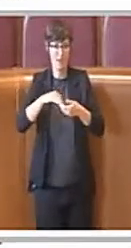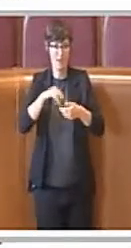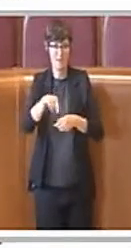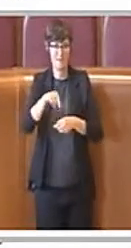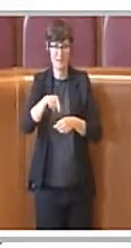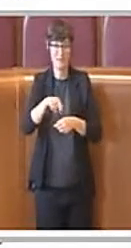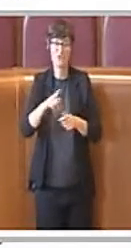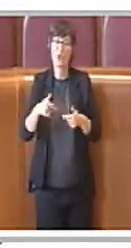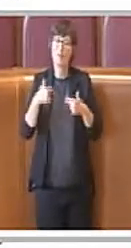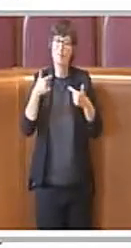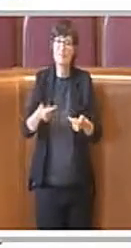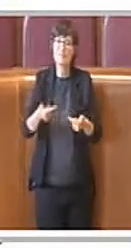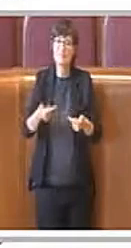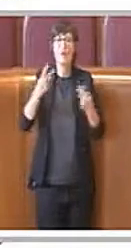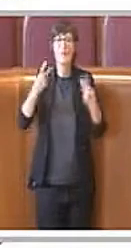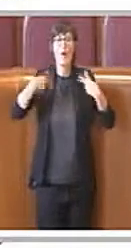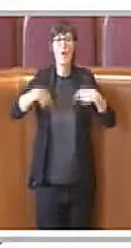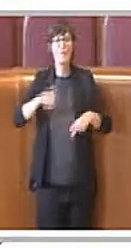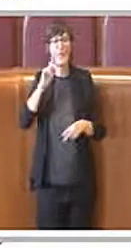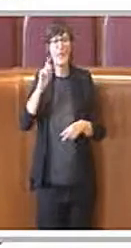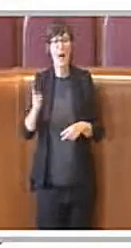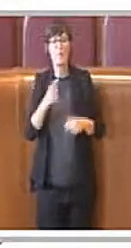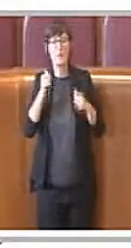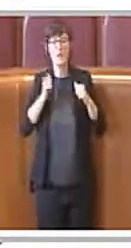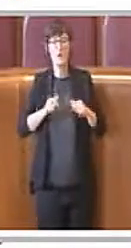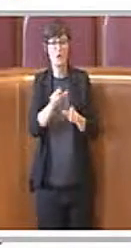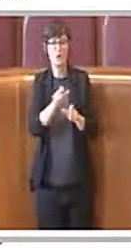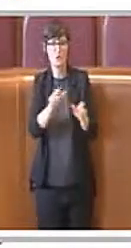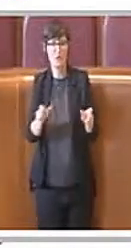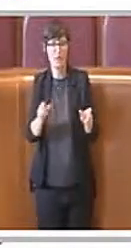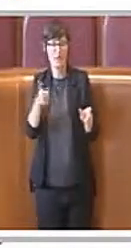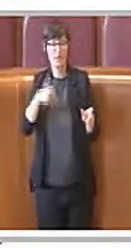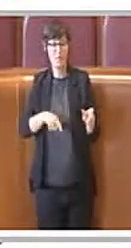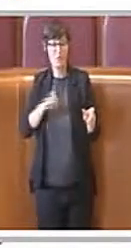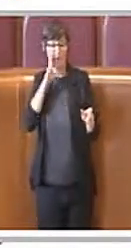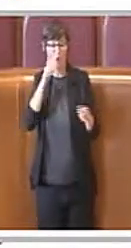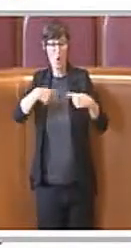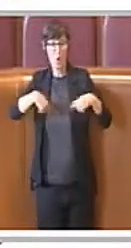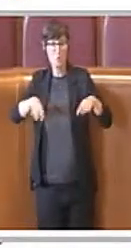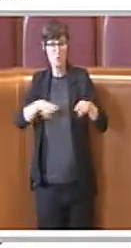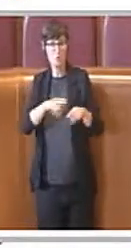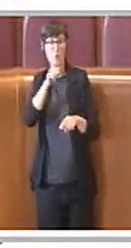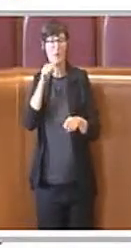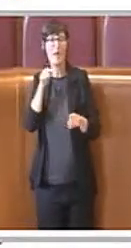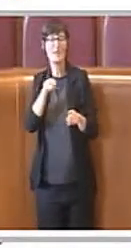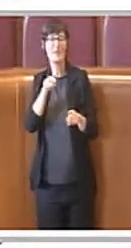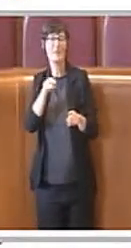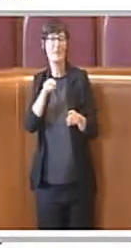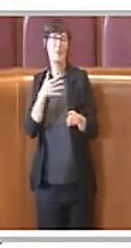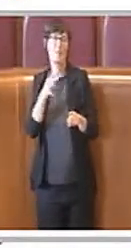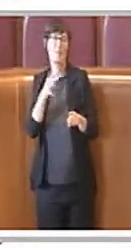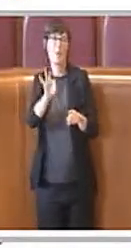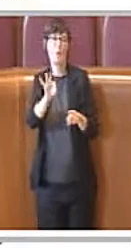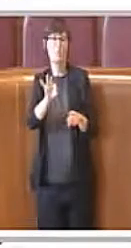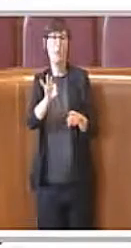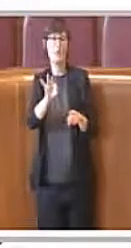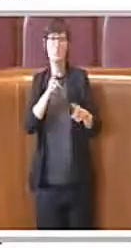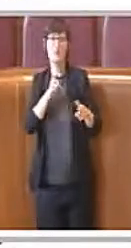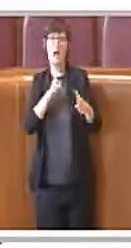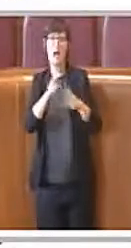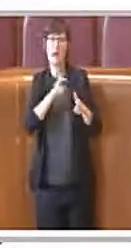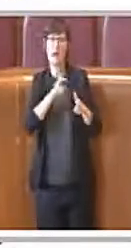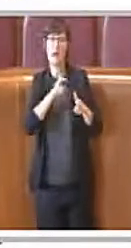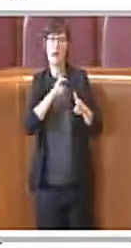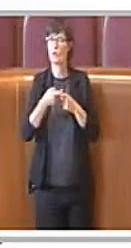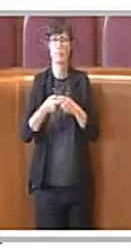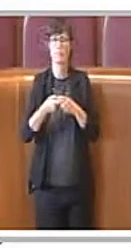qualità della vita dei cittadini. Di fatto lo scopo della consulta è quello di stabilire un rapporto permanente con gli enti pubblici, fornendo agli